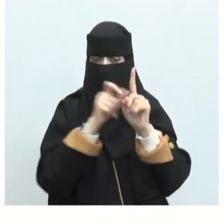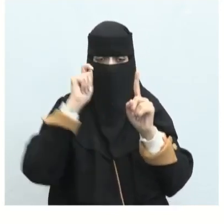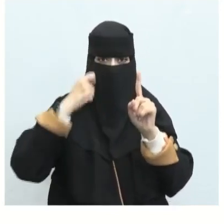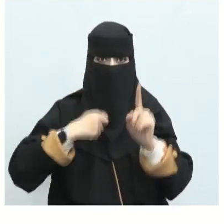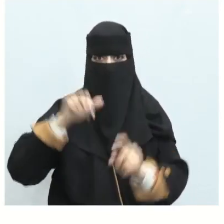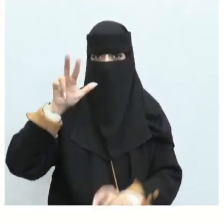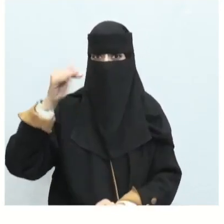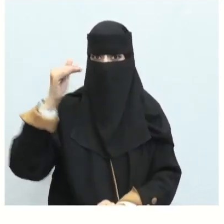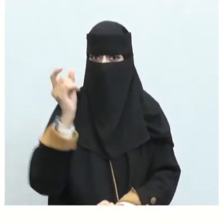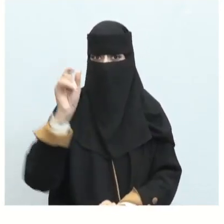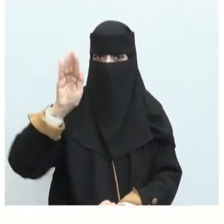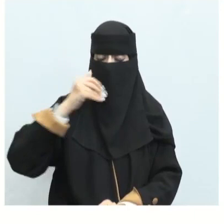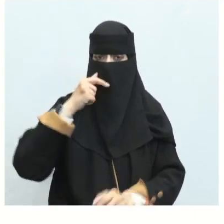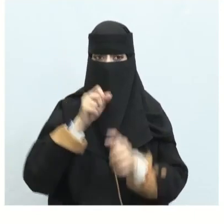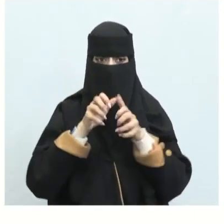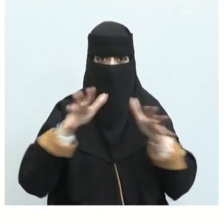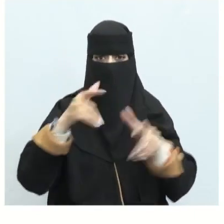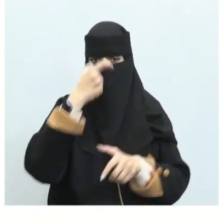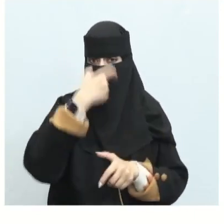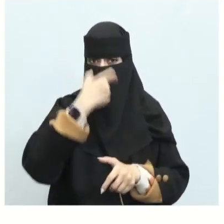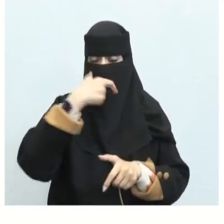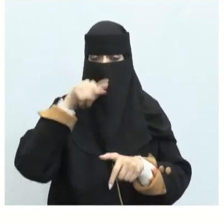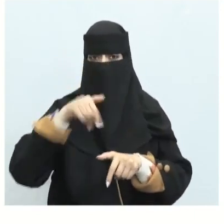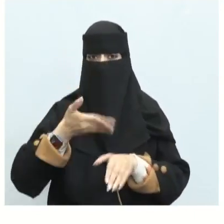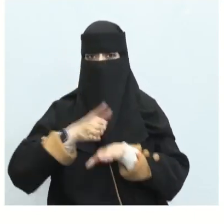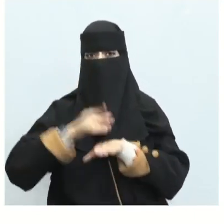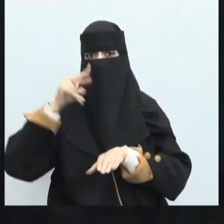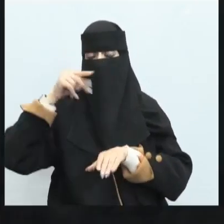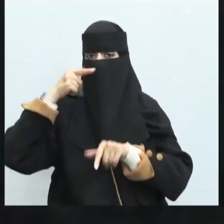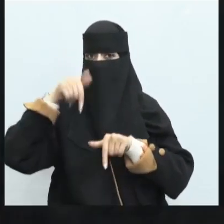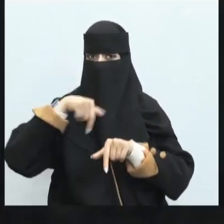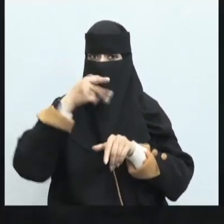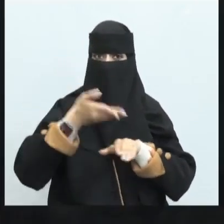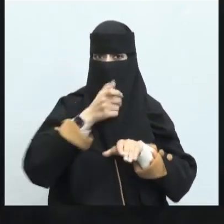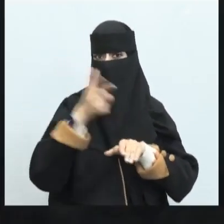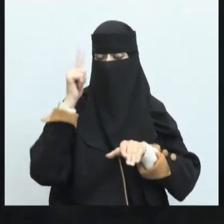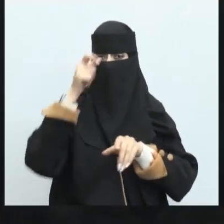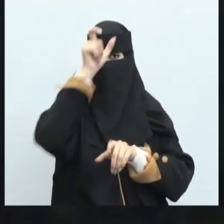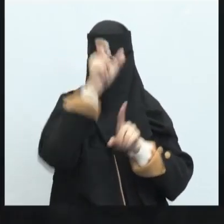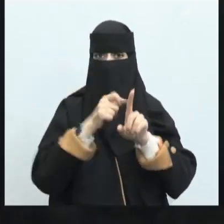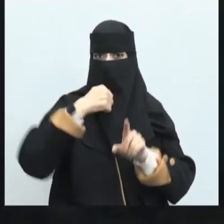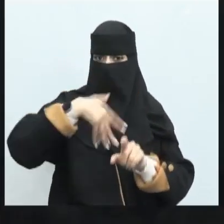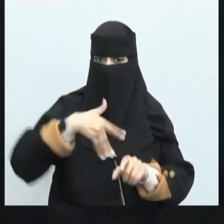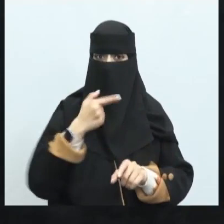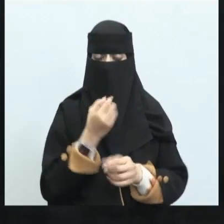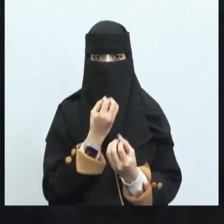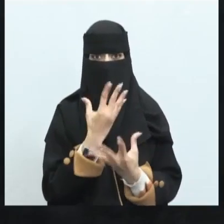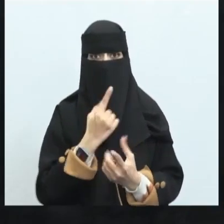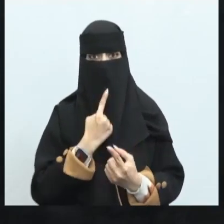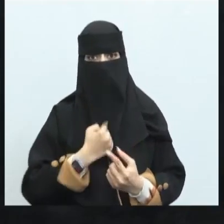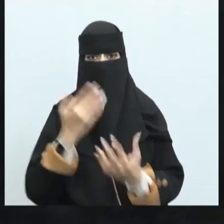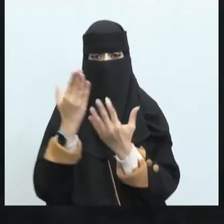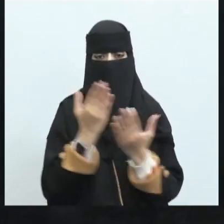أشهر من من بكت وكيف أنها بكت وإضا قصيدة حتى النبيل كان يعجب بشعرها وكان يستزيدها من ذاك